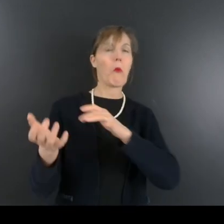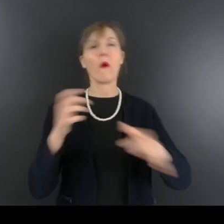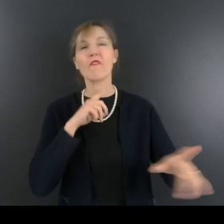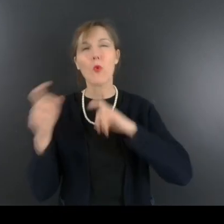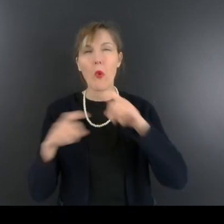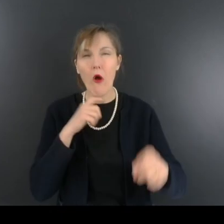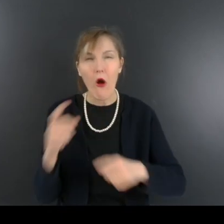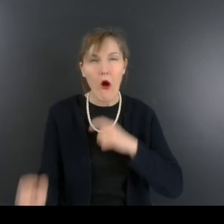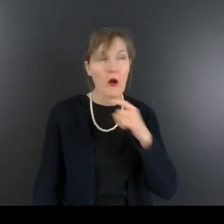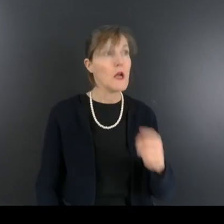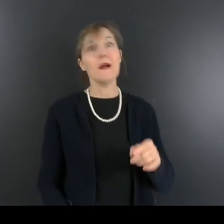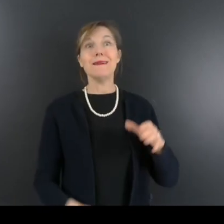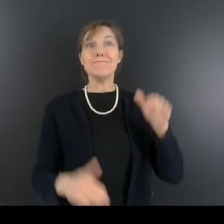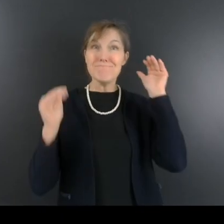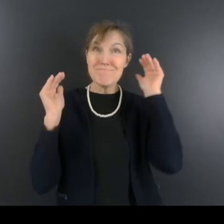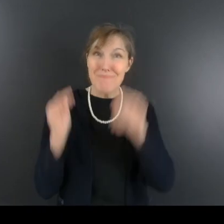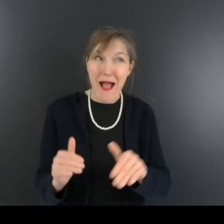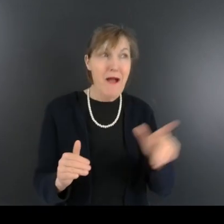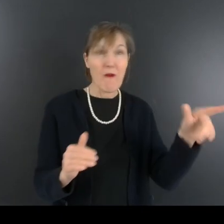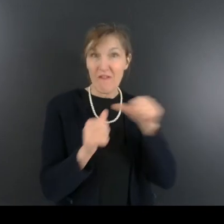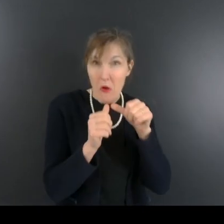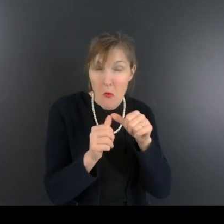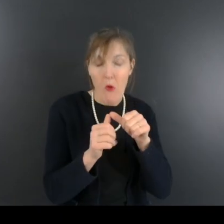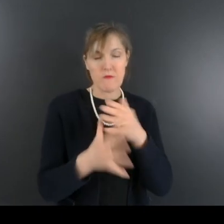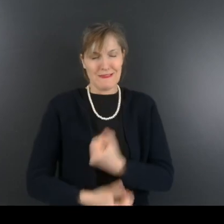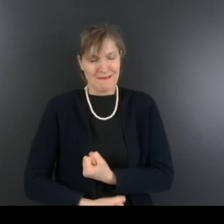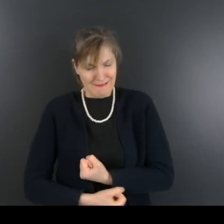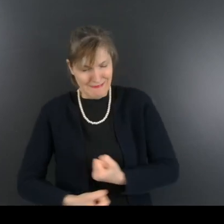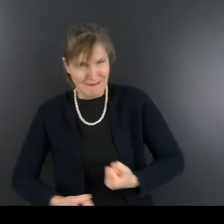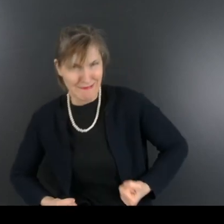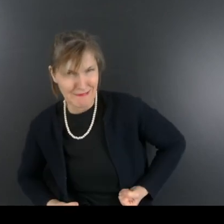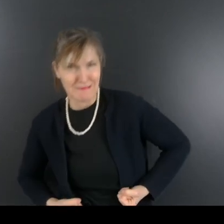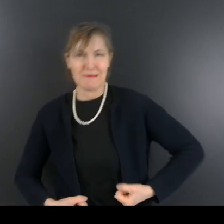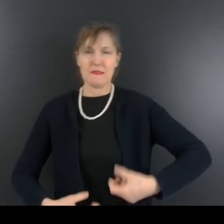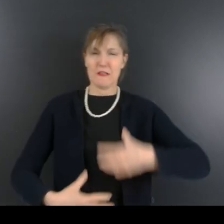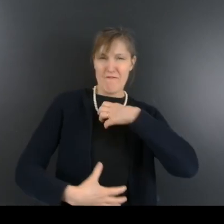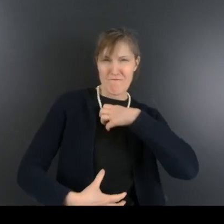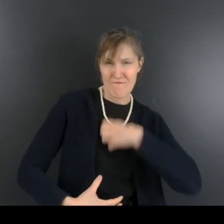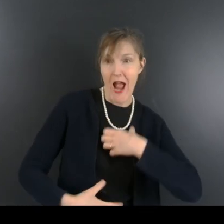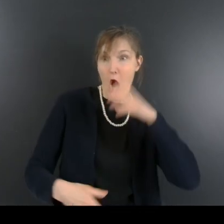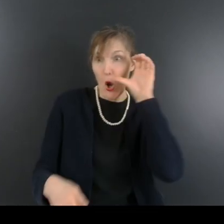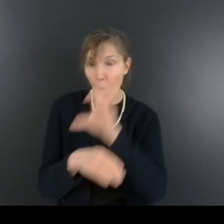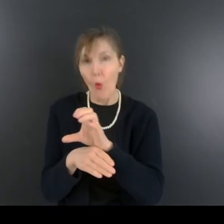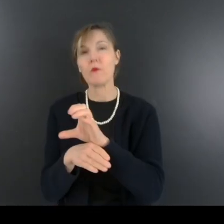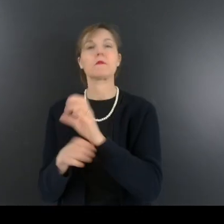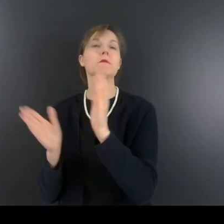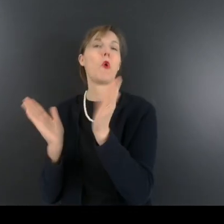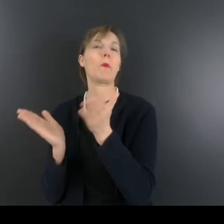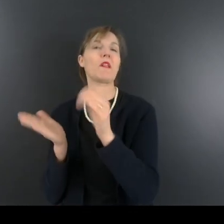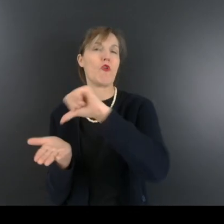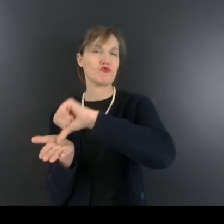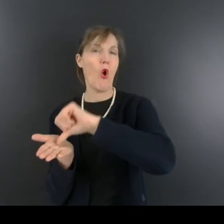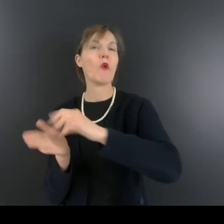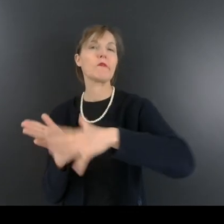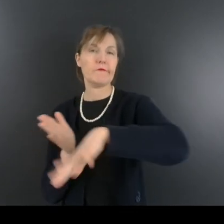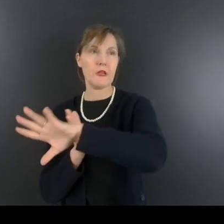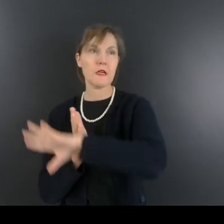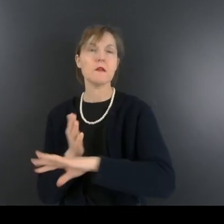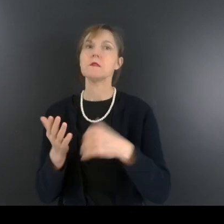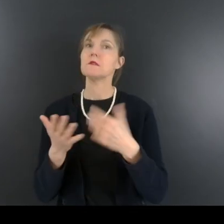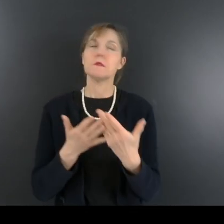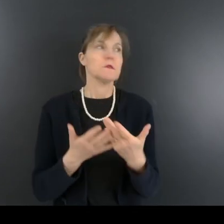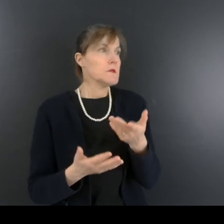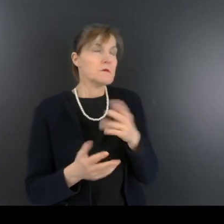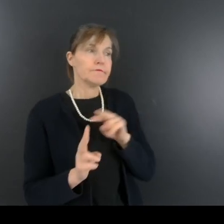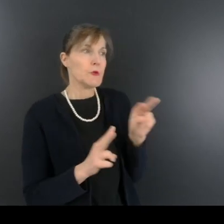Allant même jusqu'à fomenter des grèves de la faim contre la mission, la vie était quasiment unanime. Il n'y avait rien